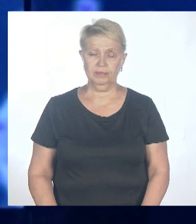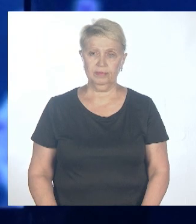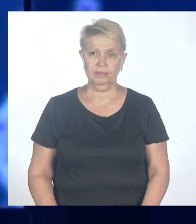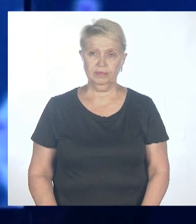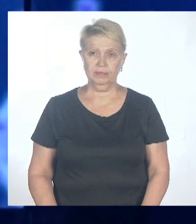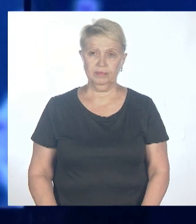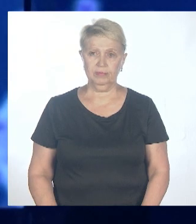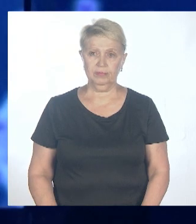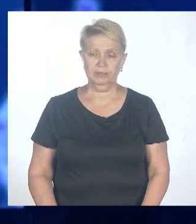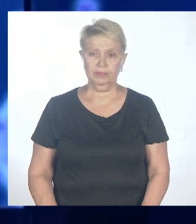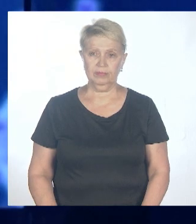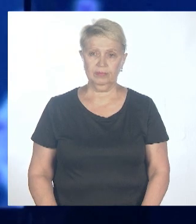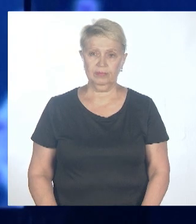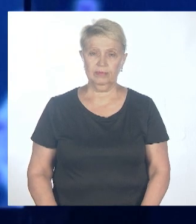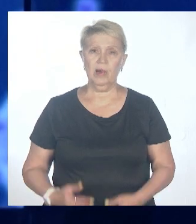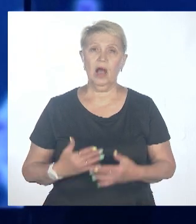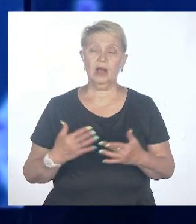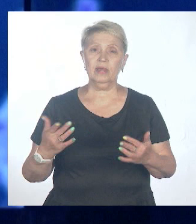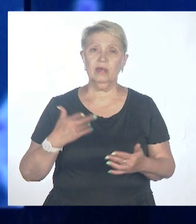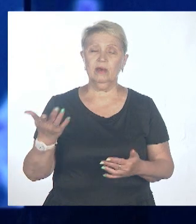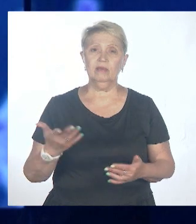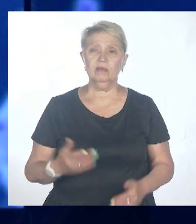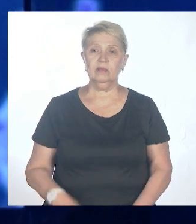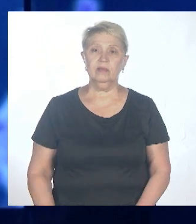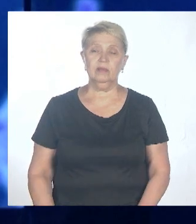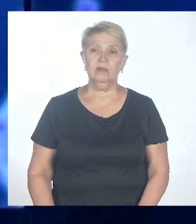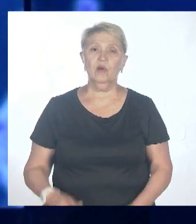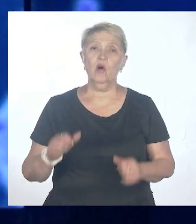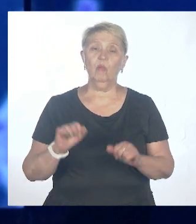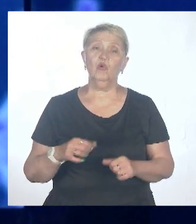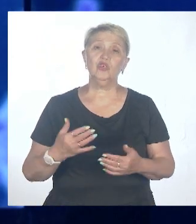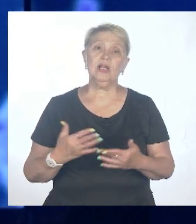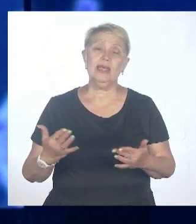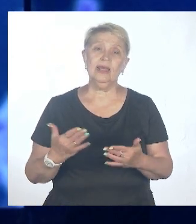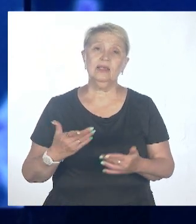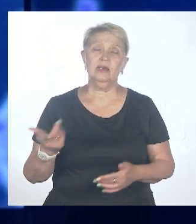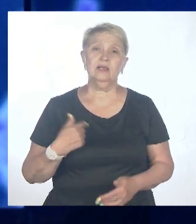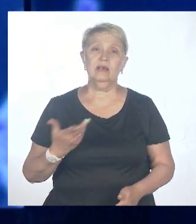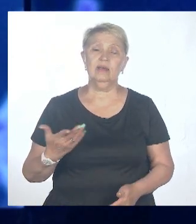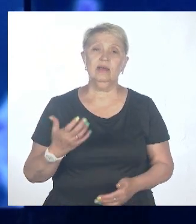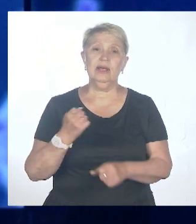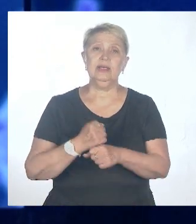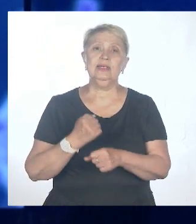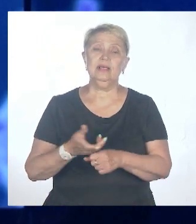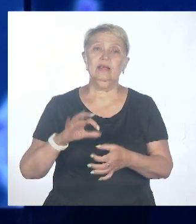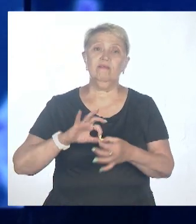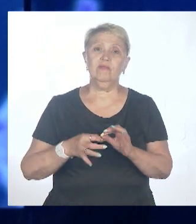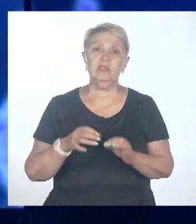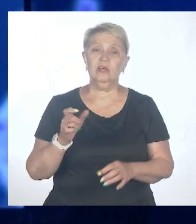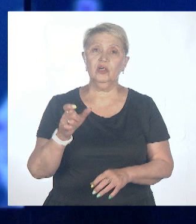Последний вопрос. Какие, на ваш взгляд, и может ли вообще хоть какие-то, сделать выводы человечества,